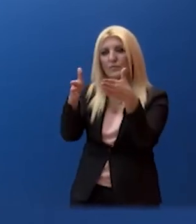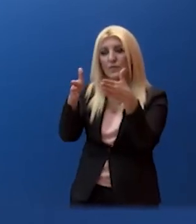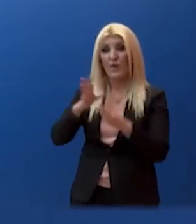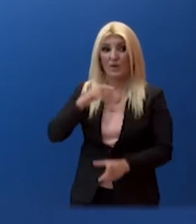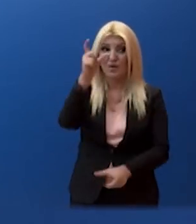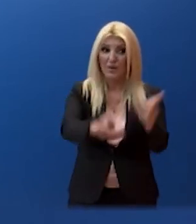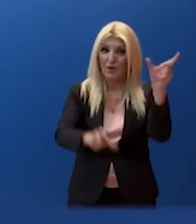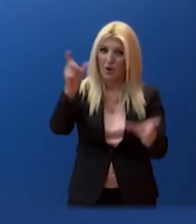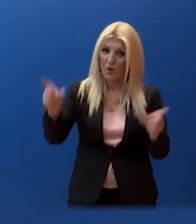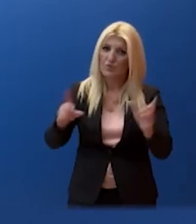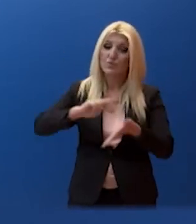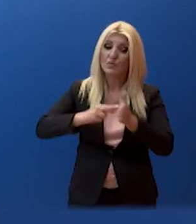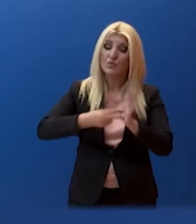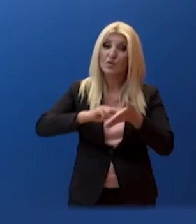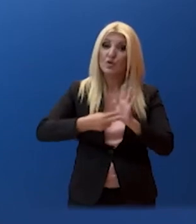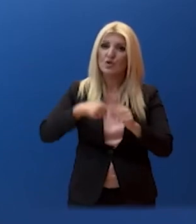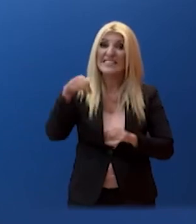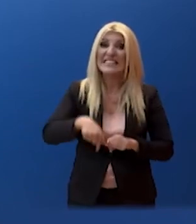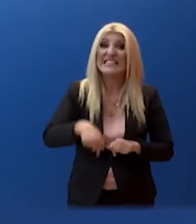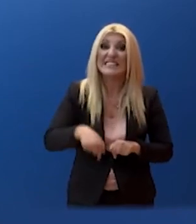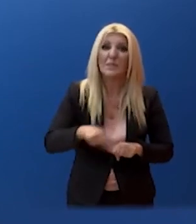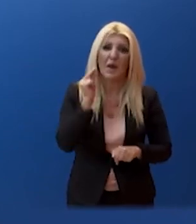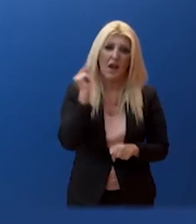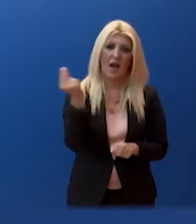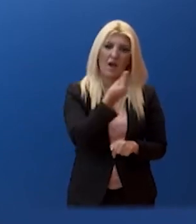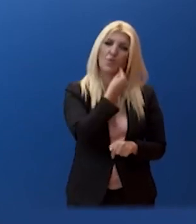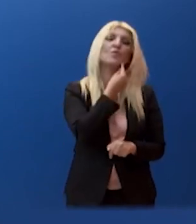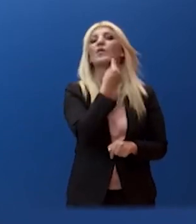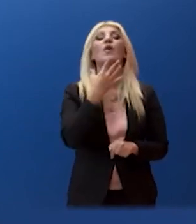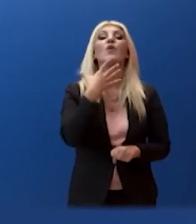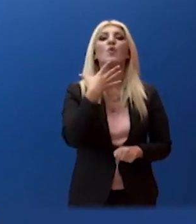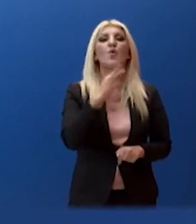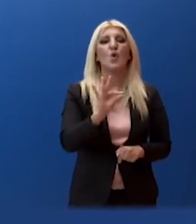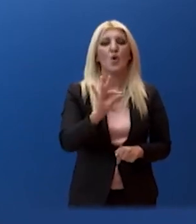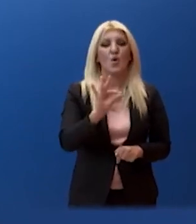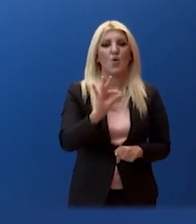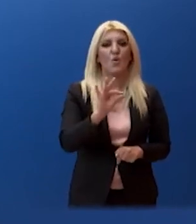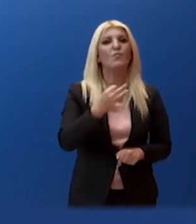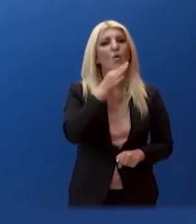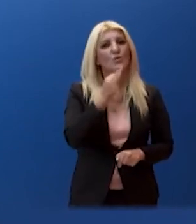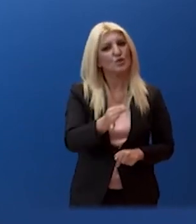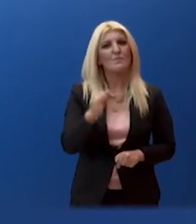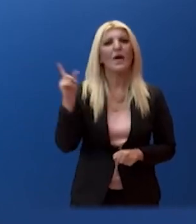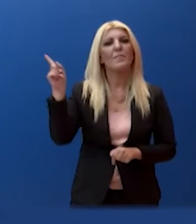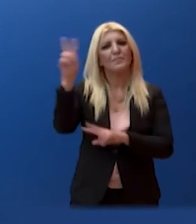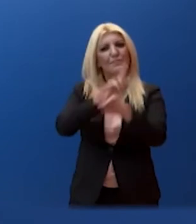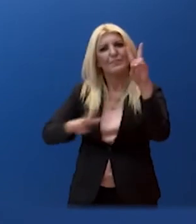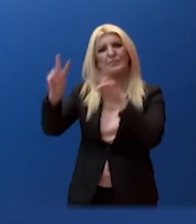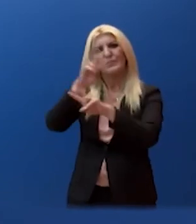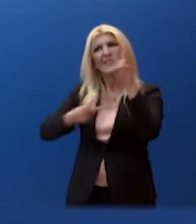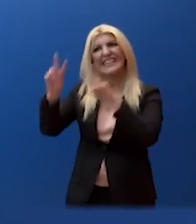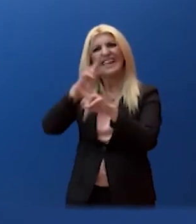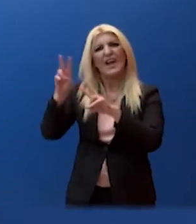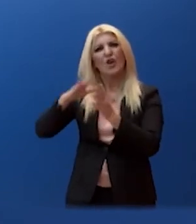προσεκτική από σήμερα το απόγευμα. Καθώς όπως έχει εκτιμήσει η Εθνική Μετρολογική Υπηρεσία, η χώρα μας τα πληγεί από